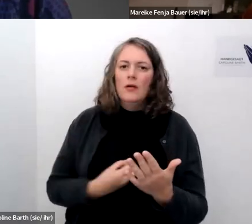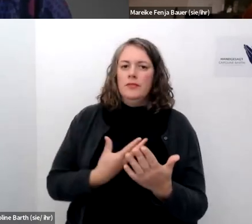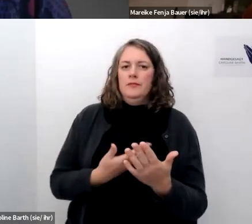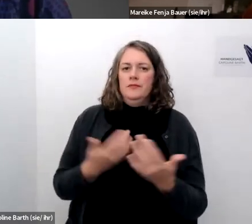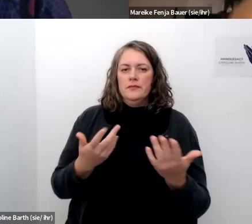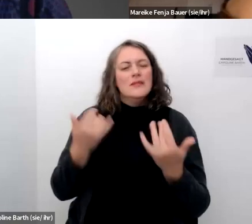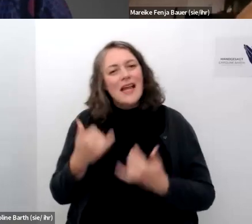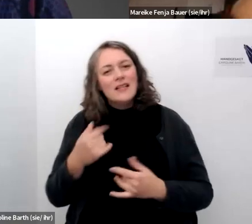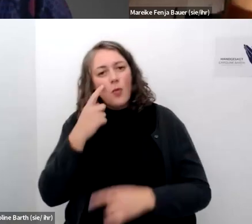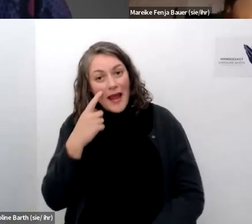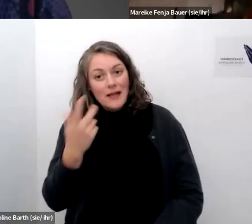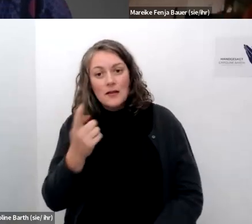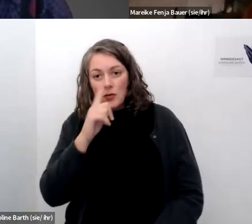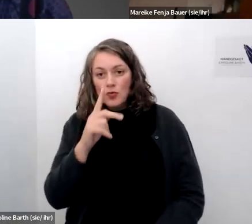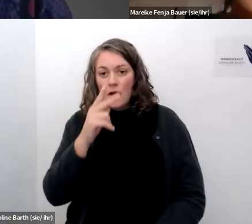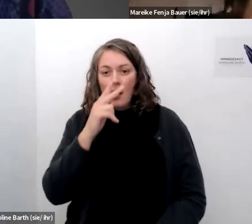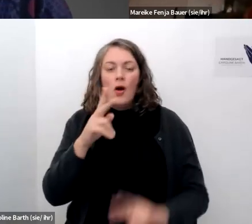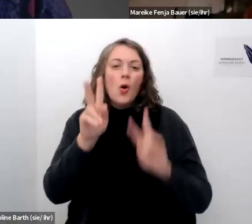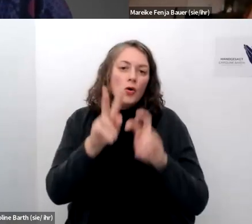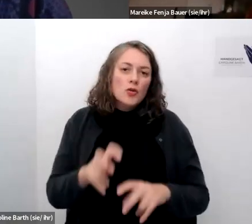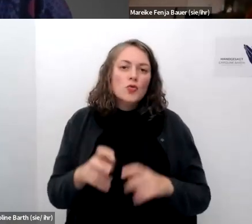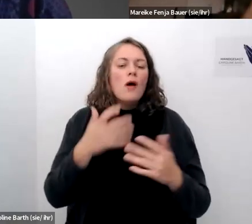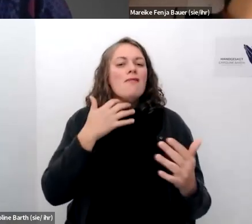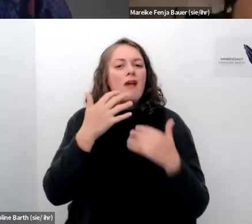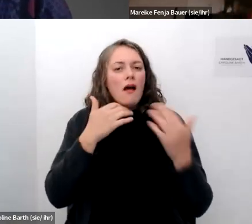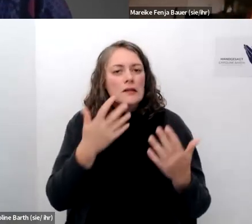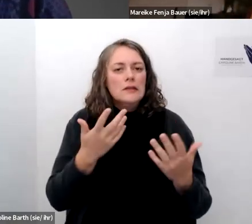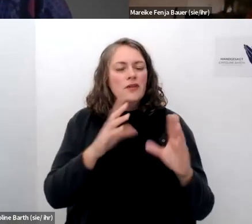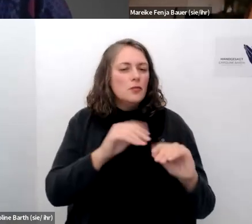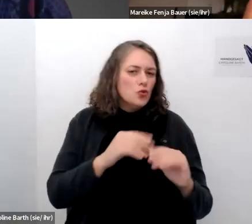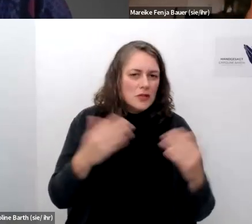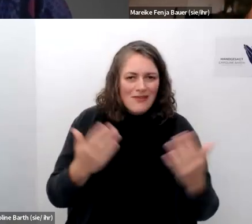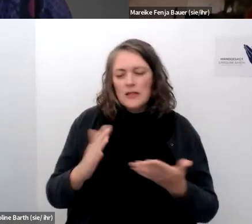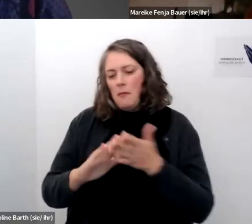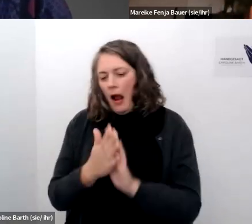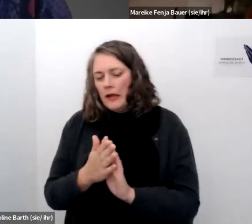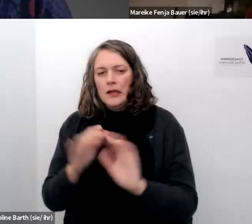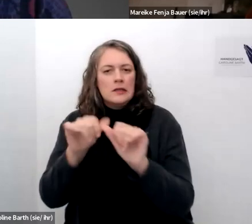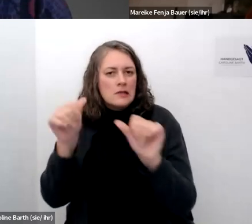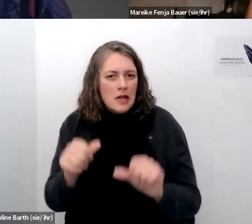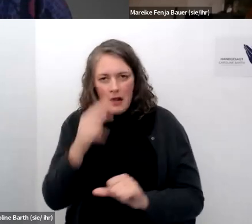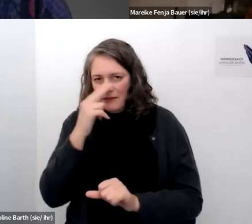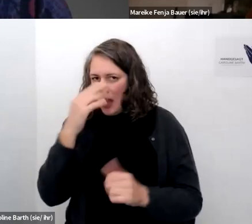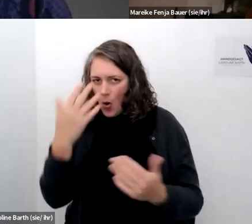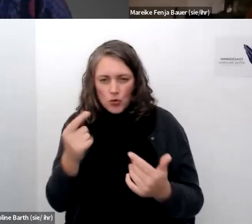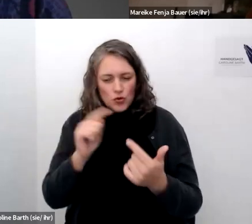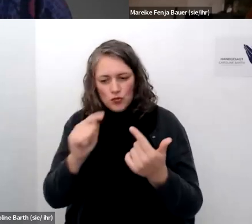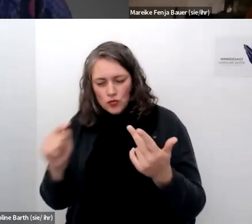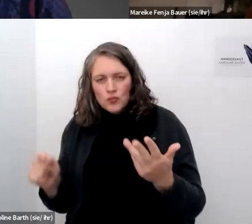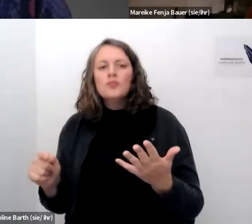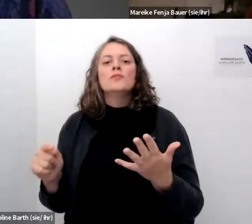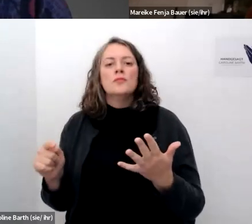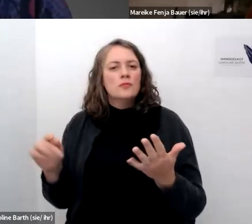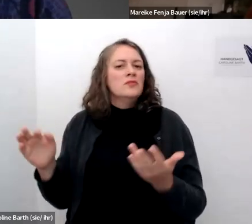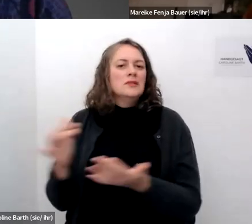untersuchen welche narrative werden erzählt praktiken werden dort benutzt und